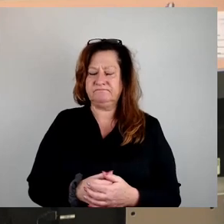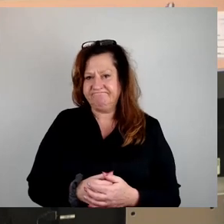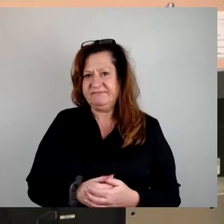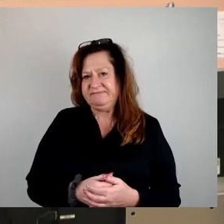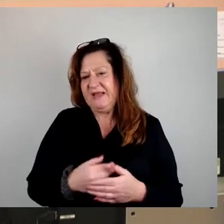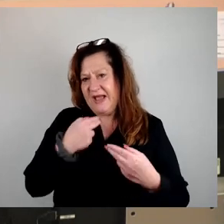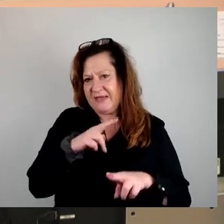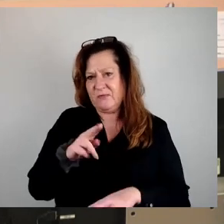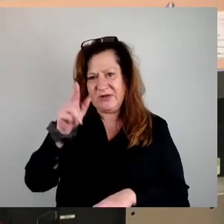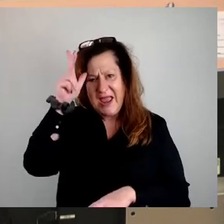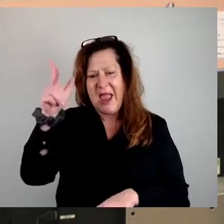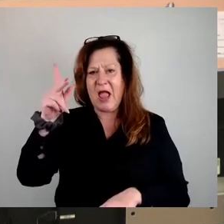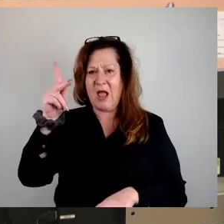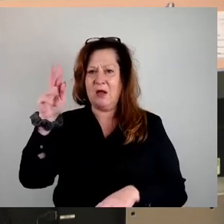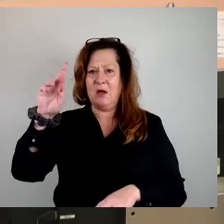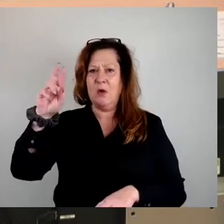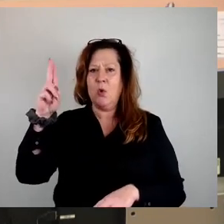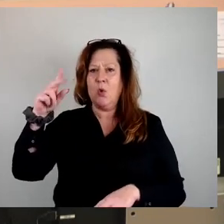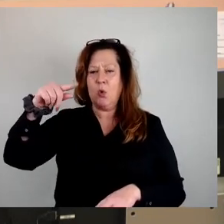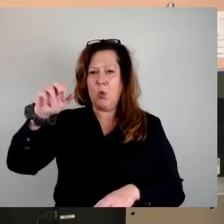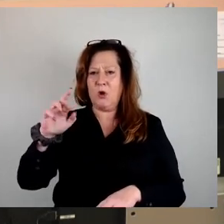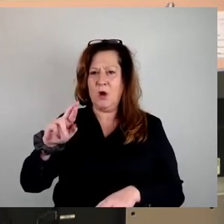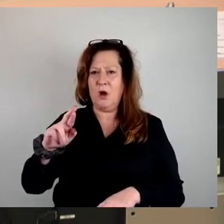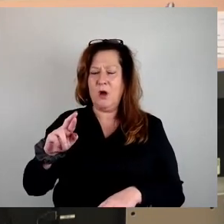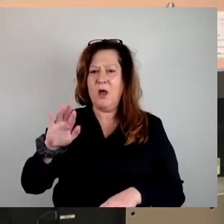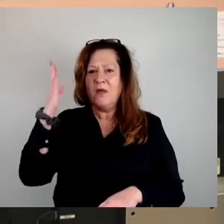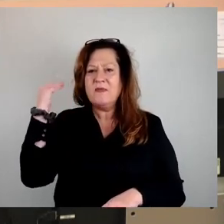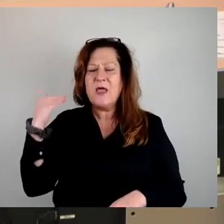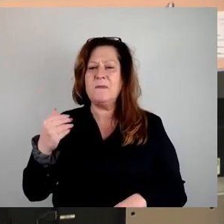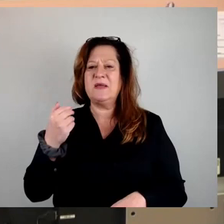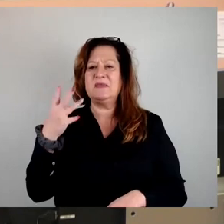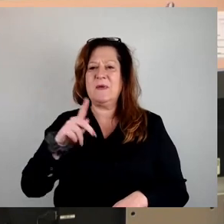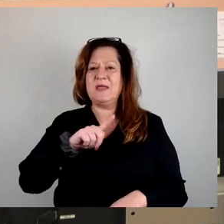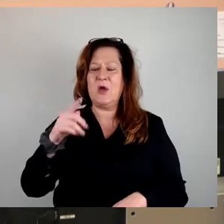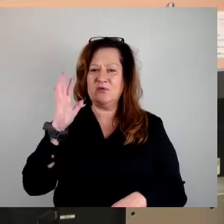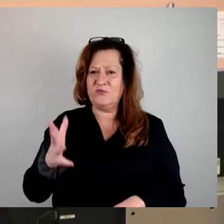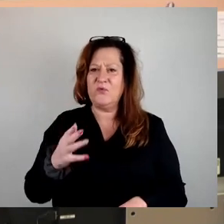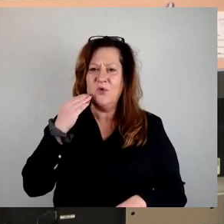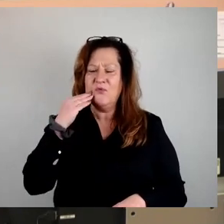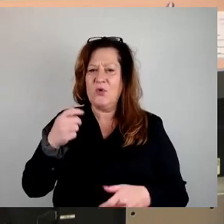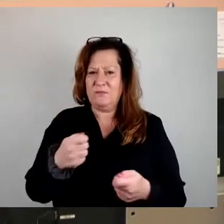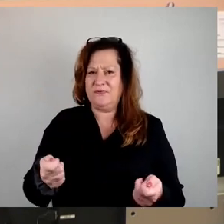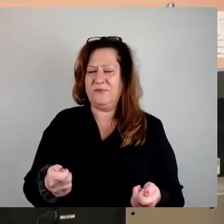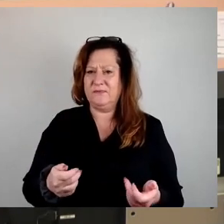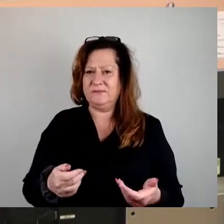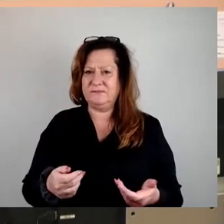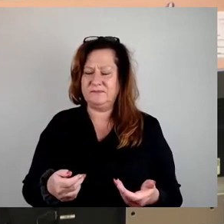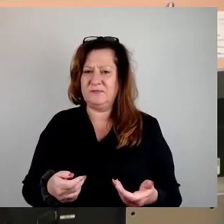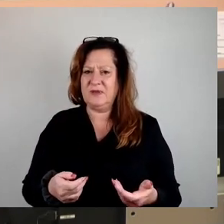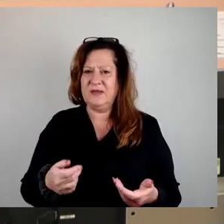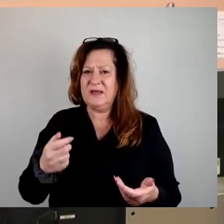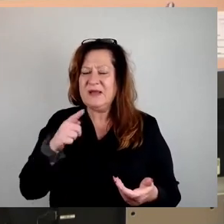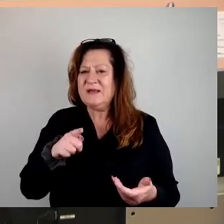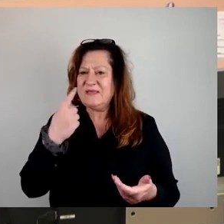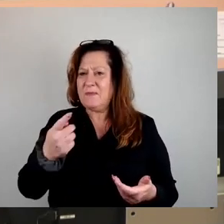gesagt, Rot-Grün hat mal so 2.500 Wohnungen mit der WD gebaut werden. Das sind die Notwendigkeiten, die in der Stadt bestehen. Sie haben offensichtlich vergessen, der